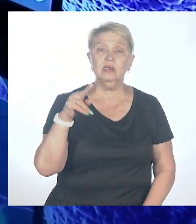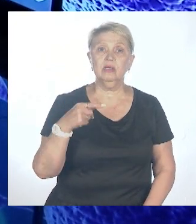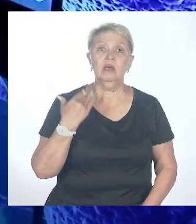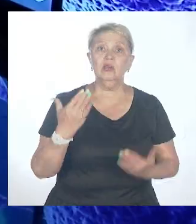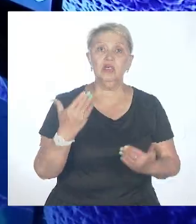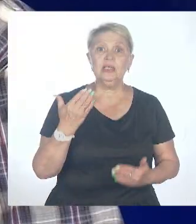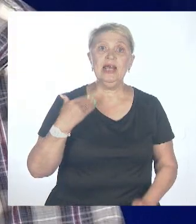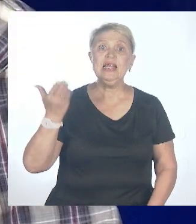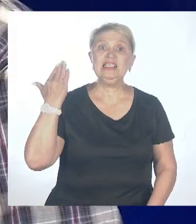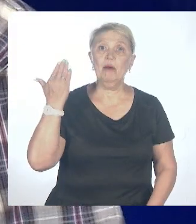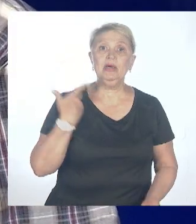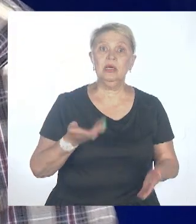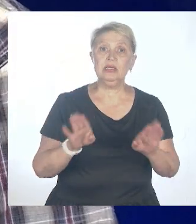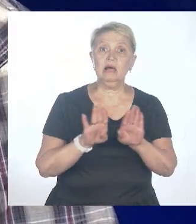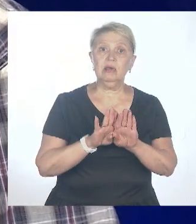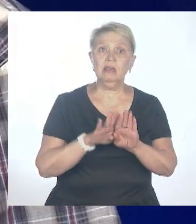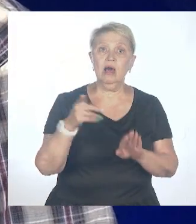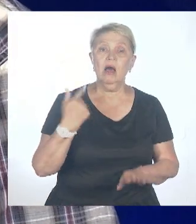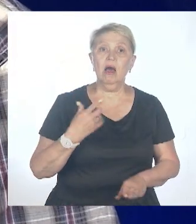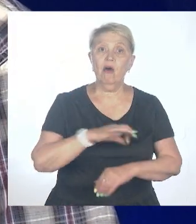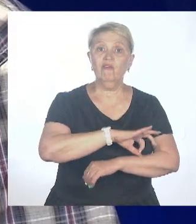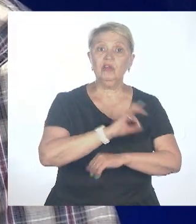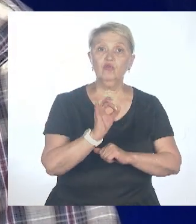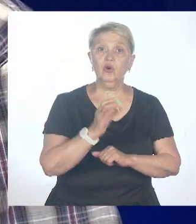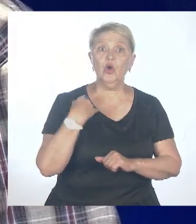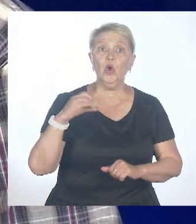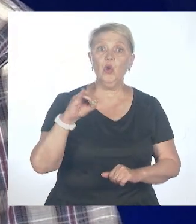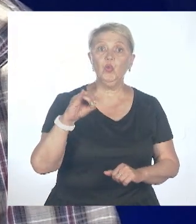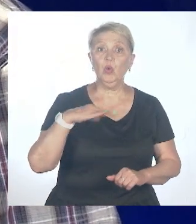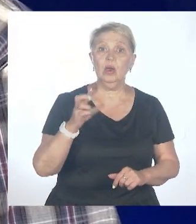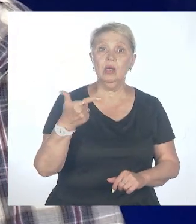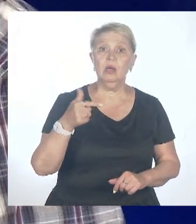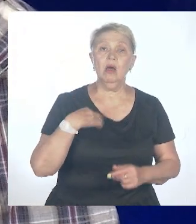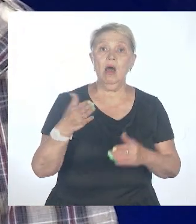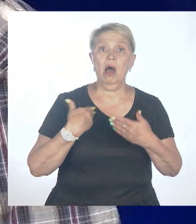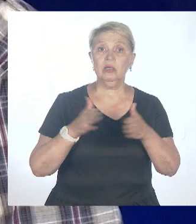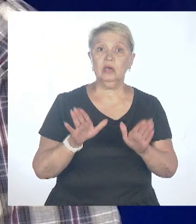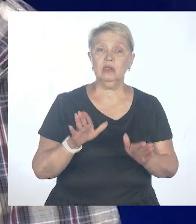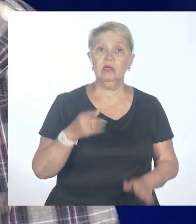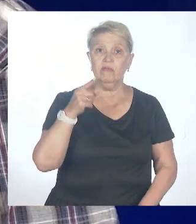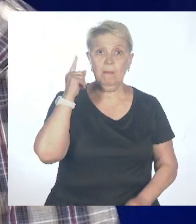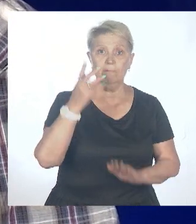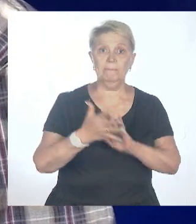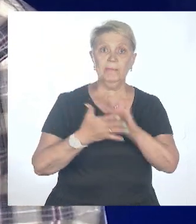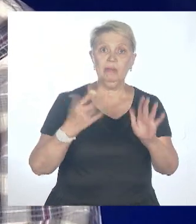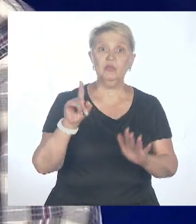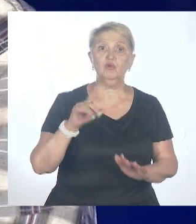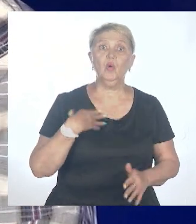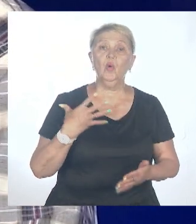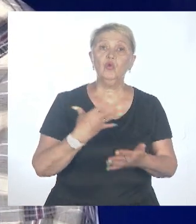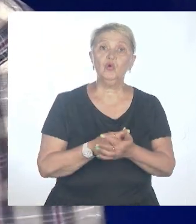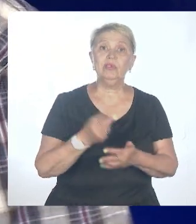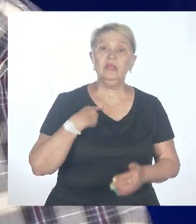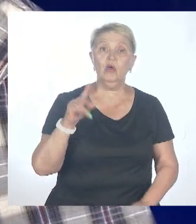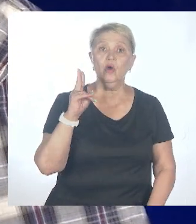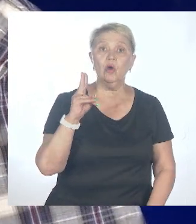открыты. А это, как вы понимаете, совершенно другие варианты. Потому что в Китае собственный коронавирус, в Японии